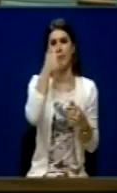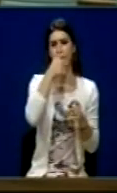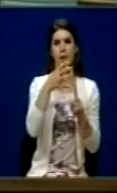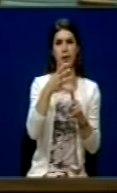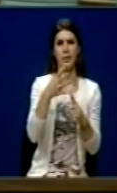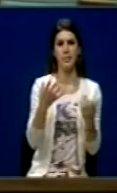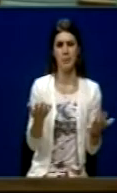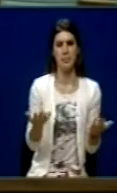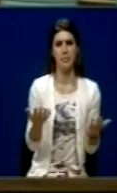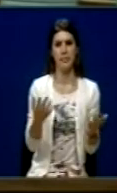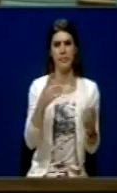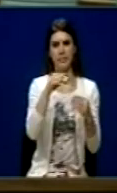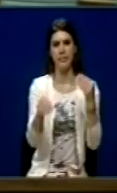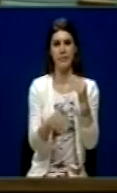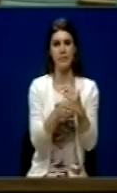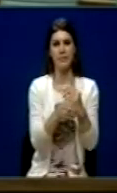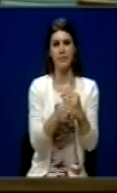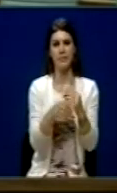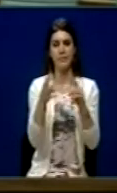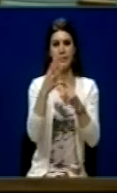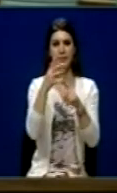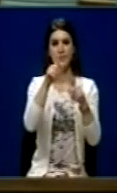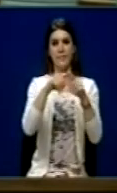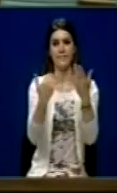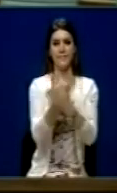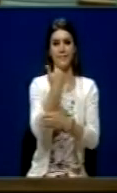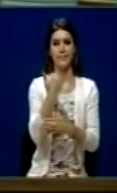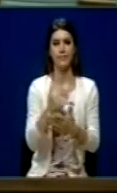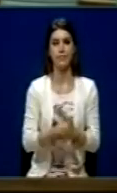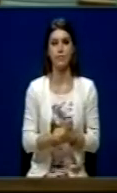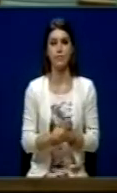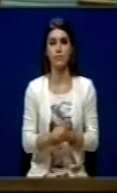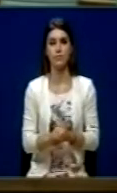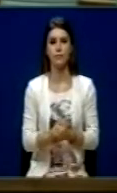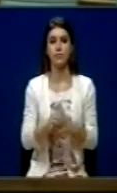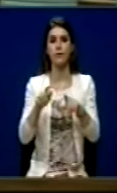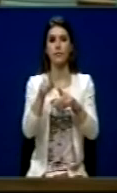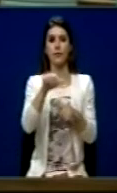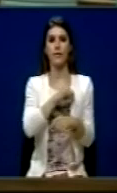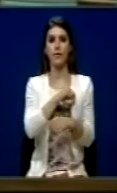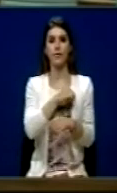që fa kuptimi ka që të